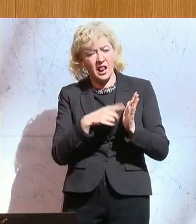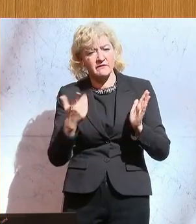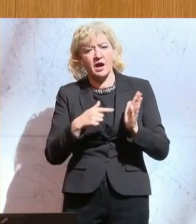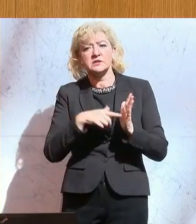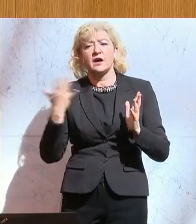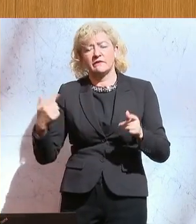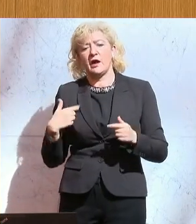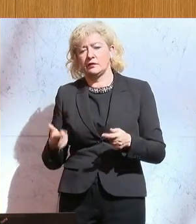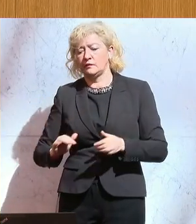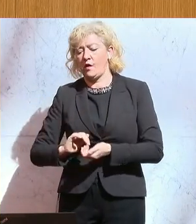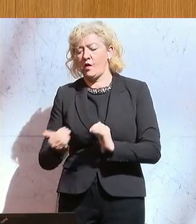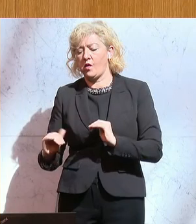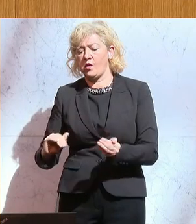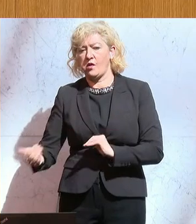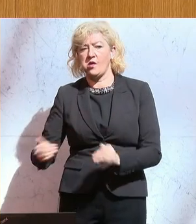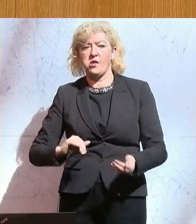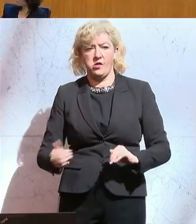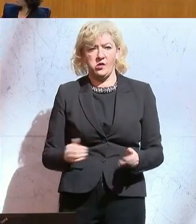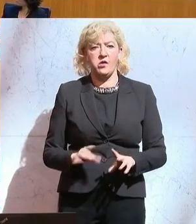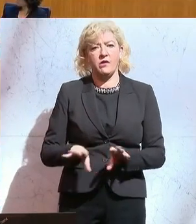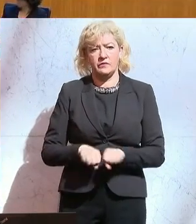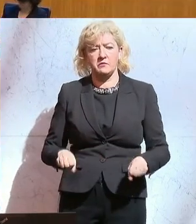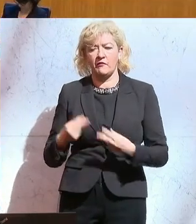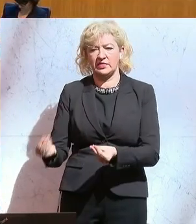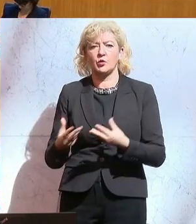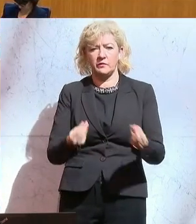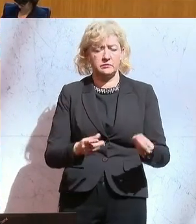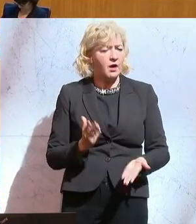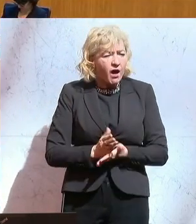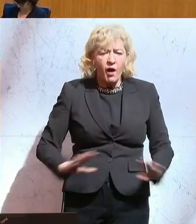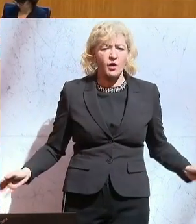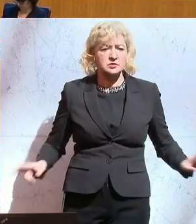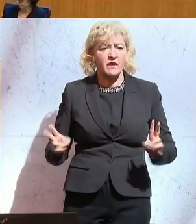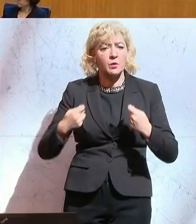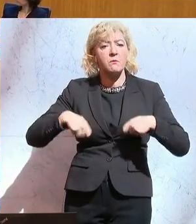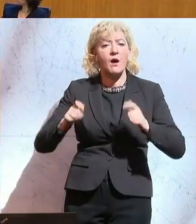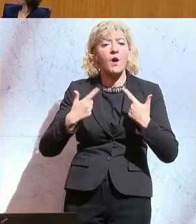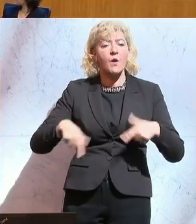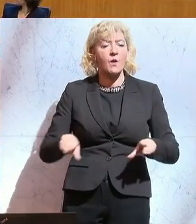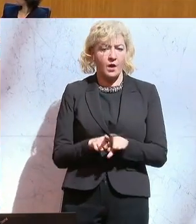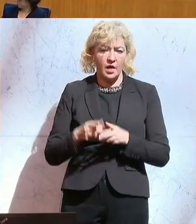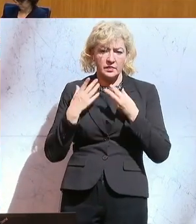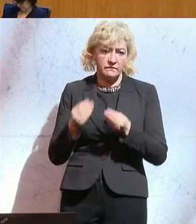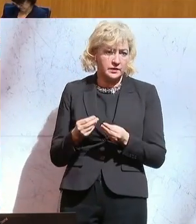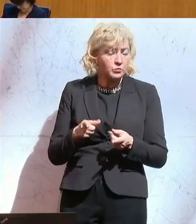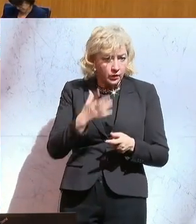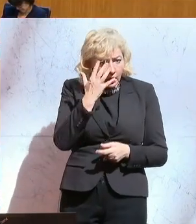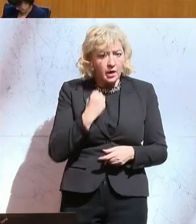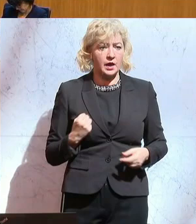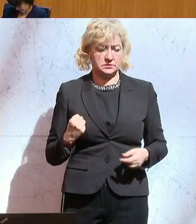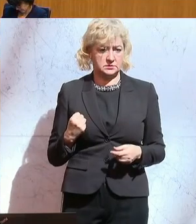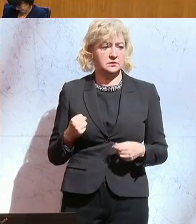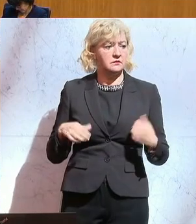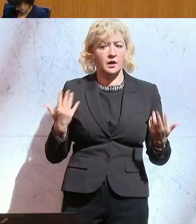Freunden gemacht werden, dass es damit Schluss sein muss. Warum? Denn eine Baulandmittlung ist aus meiner Sicht etwas sehr, sehr Ernsthaftes. Und die Bürger, sich diesen